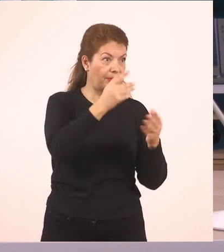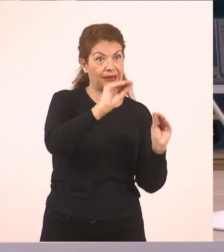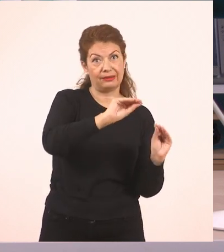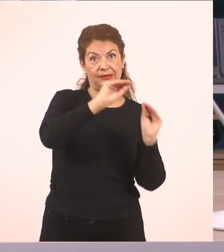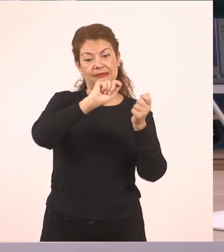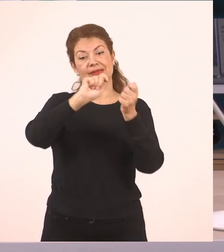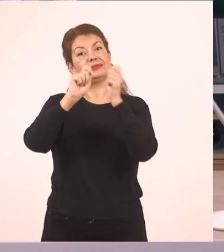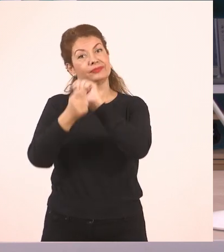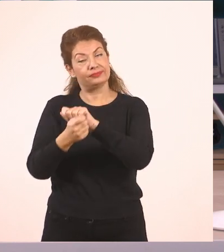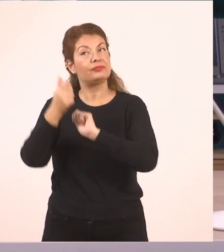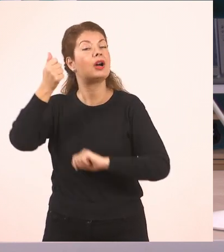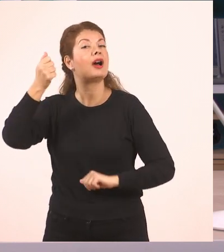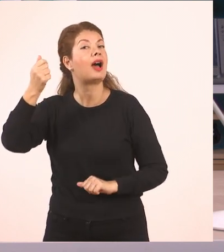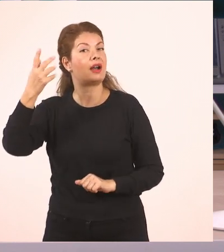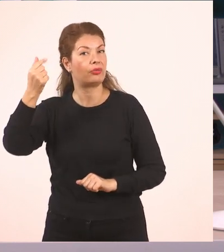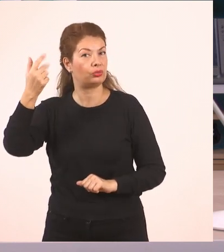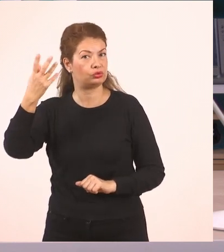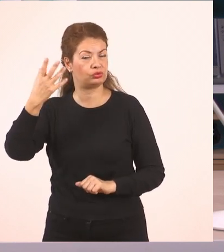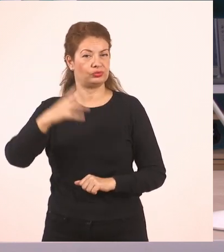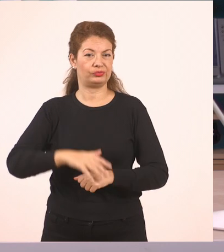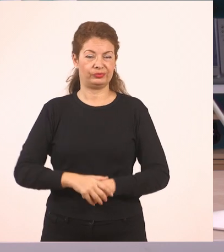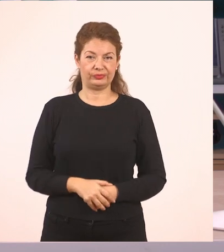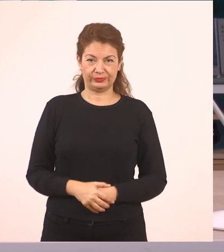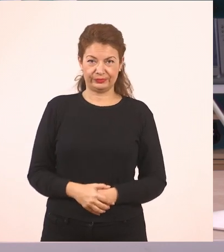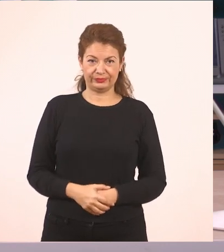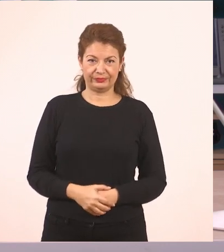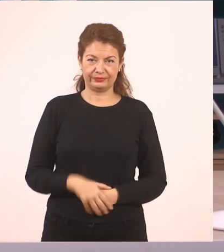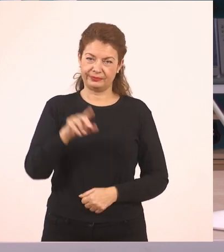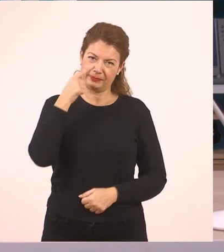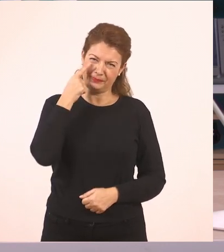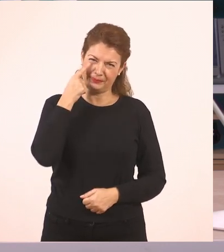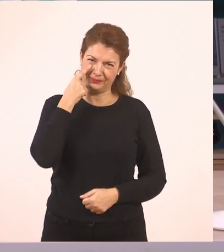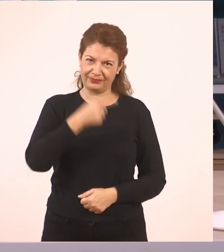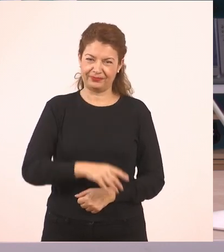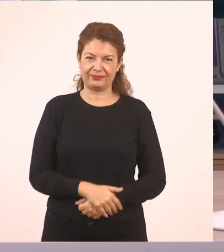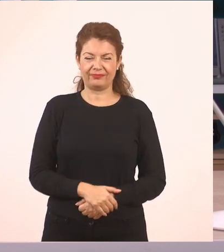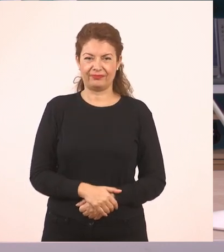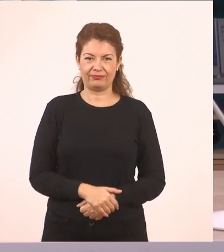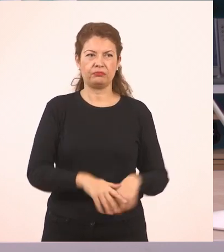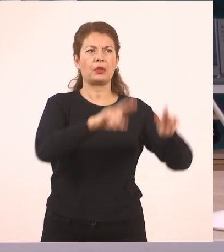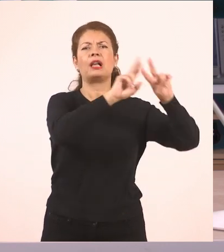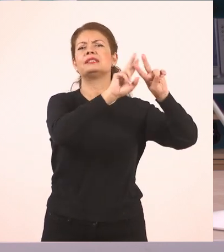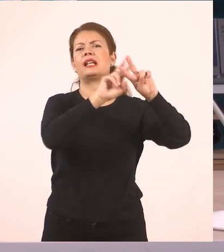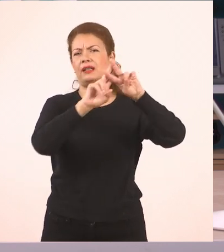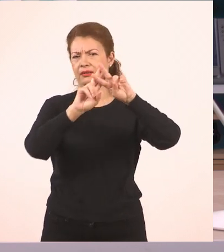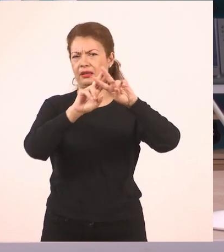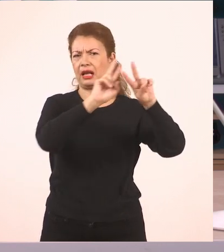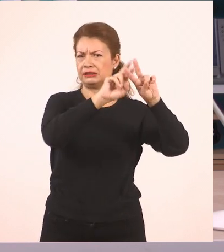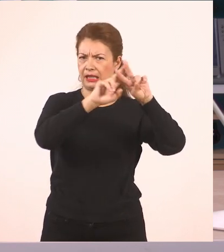εγώ έχω ζωγραφίσει. Για δες! Αστεράκια στην αρχή.